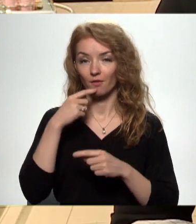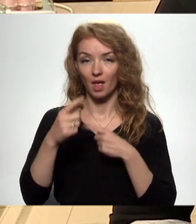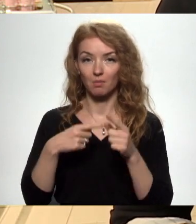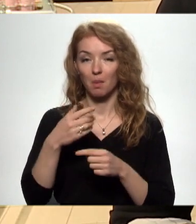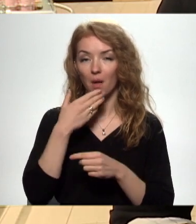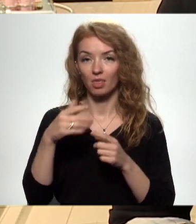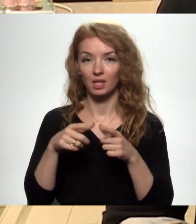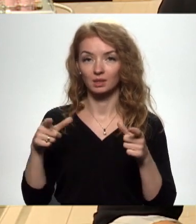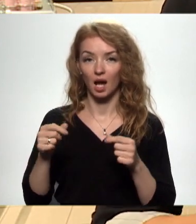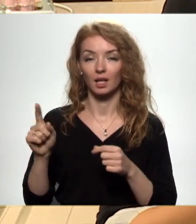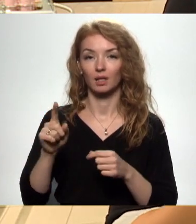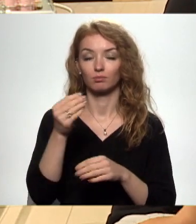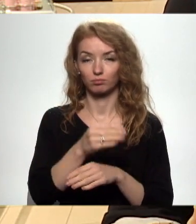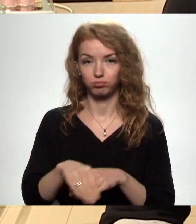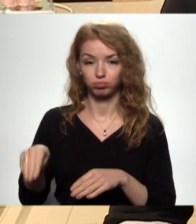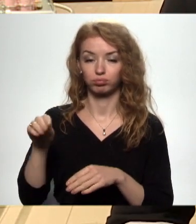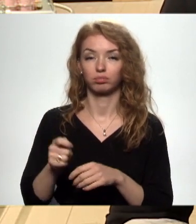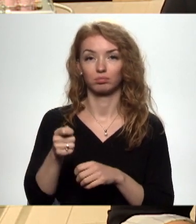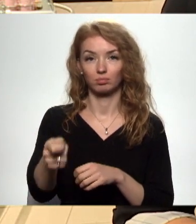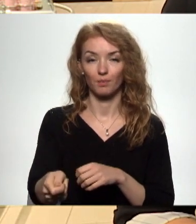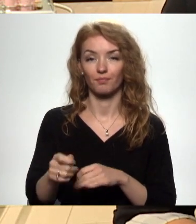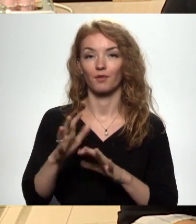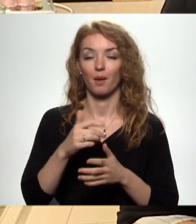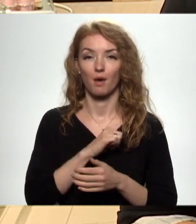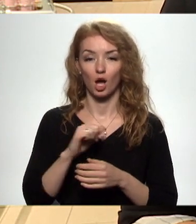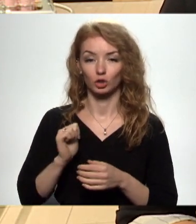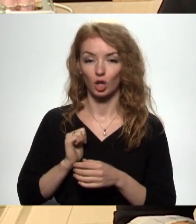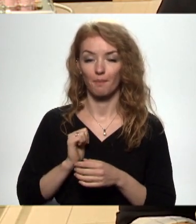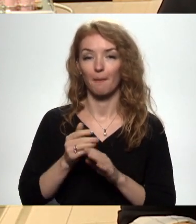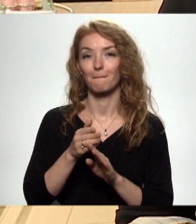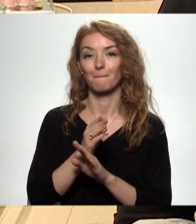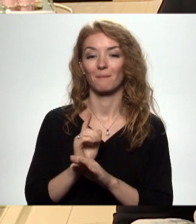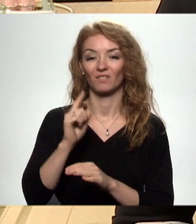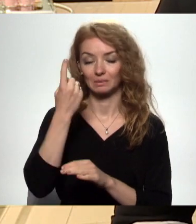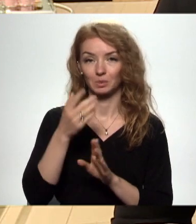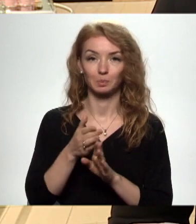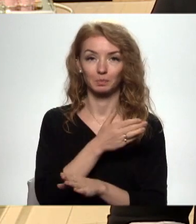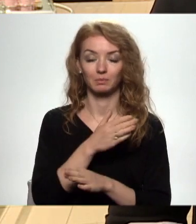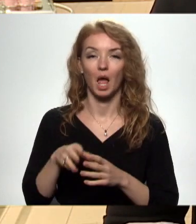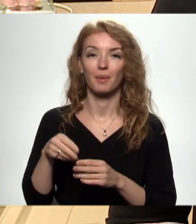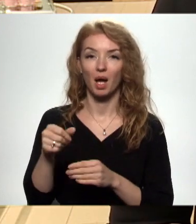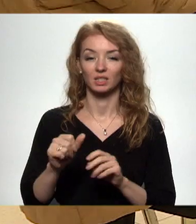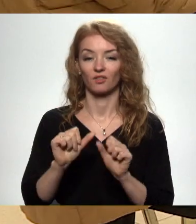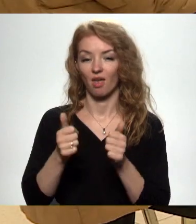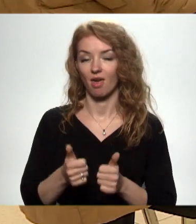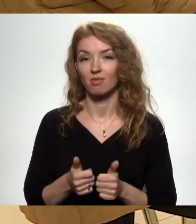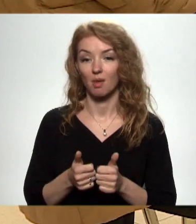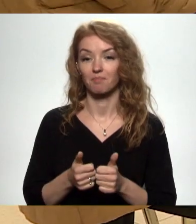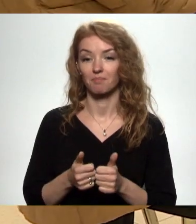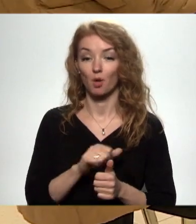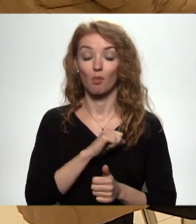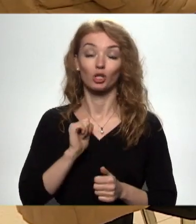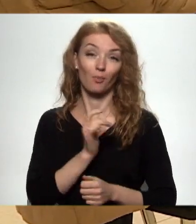paldies kart, ir jānoskanēt. Teiksim, jāiedod vien kasērītim, vien pašam jānovāk pirmā. Pirms jebkura apmaksas veidu. Tā tad